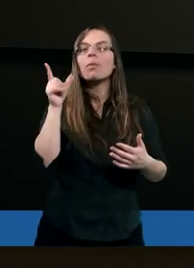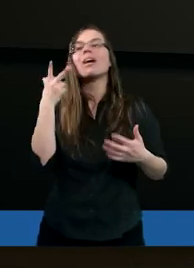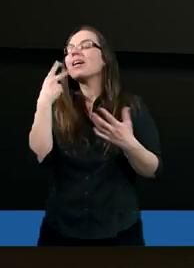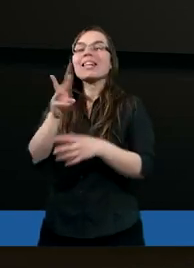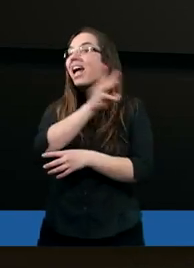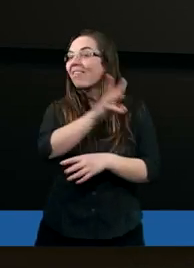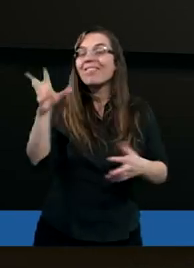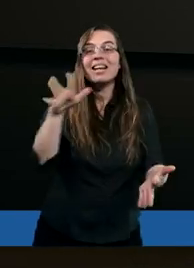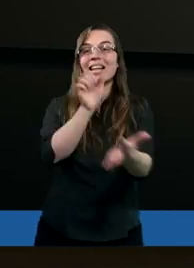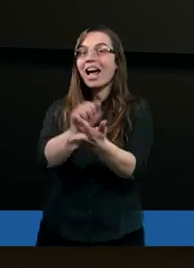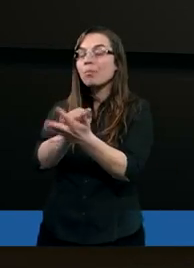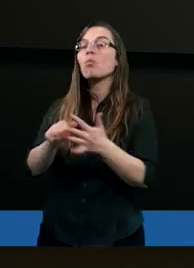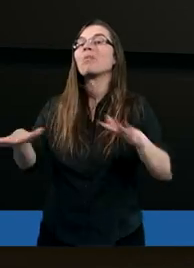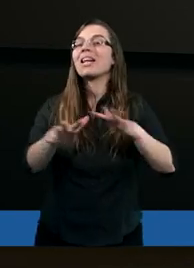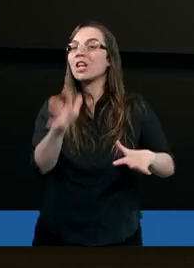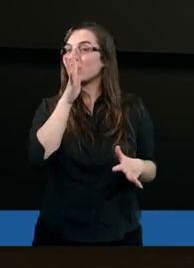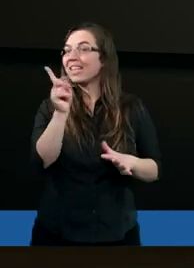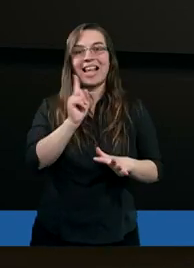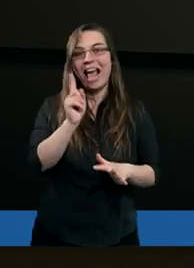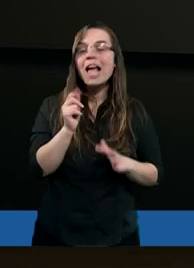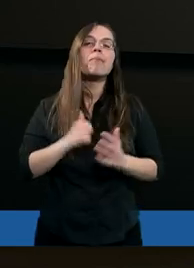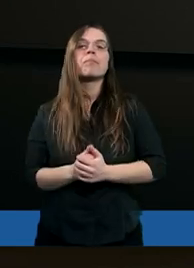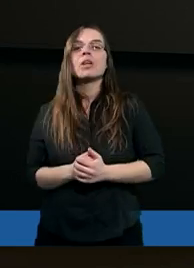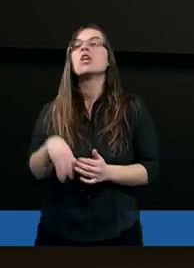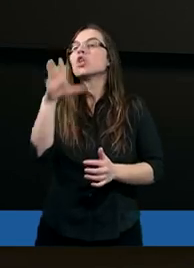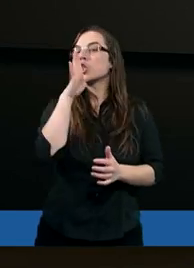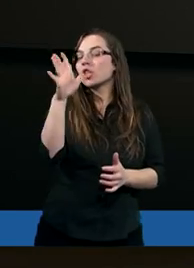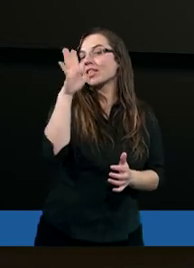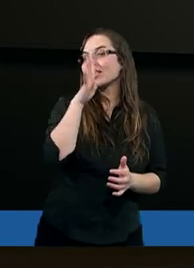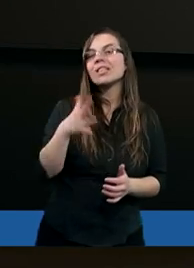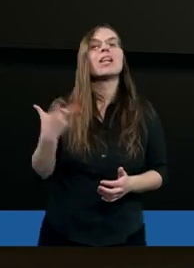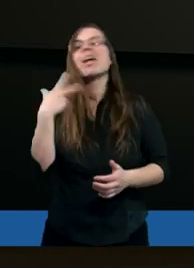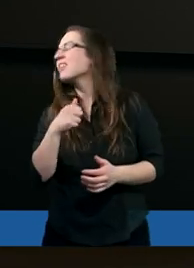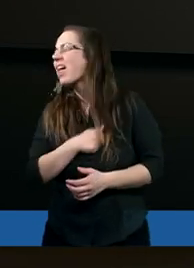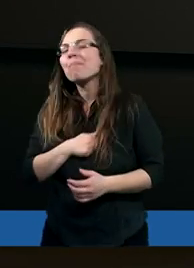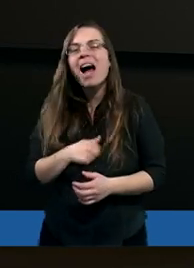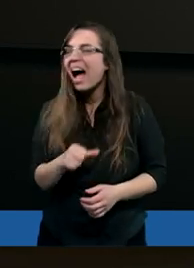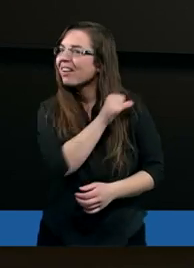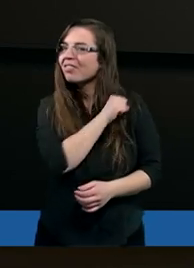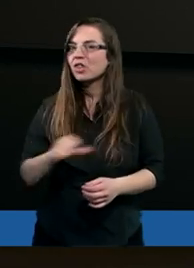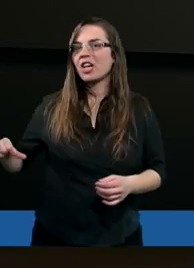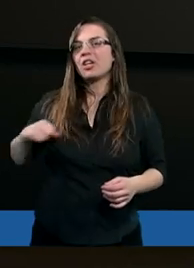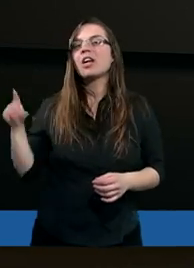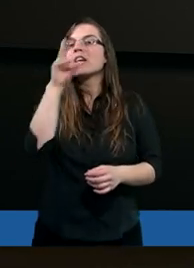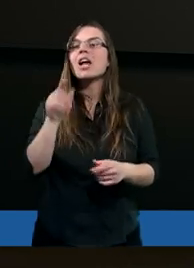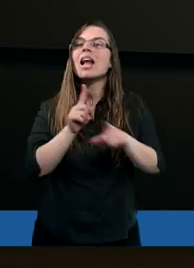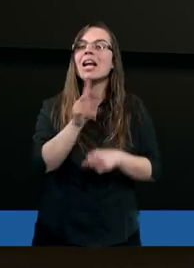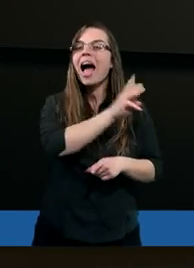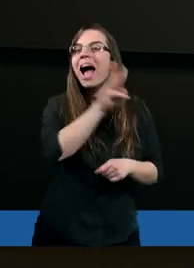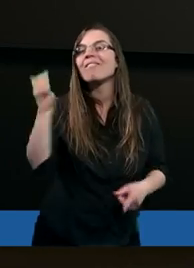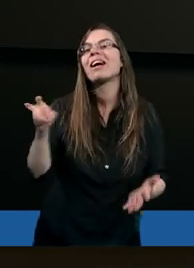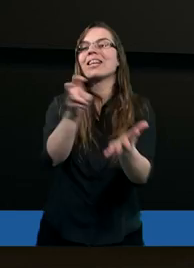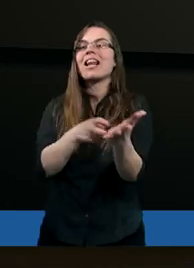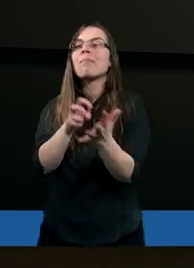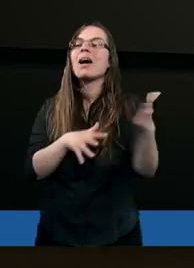wy nie zajmujecie miejsca Żydów. Żydzi, nie martwcie się, że dla was